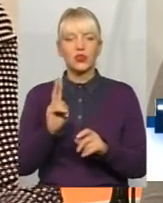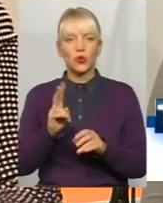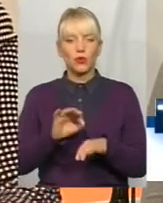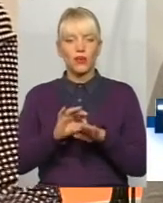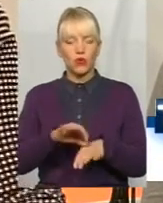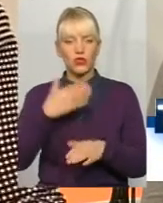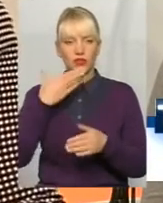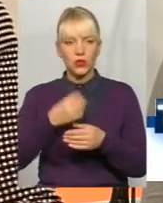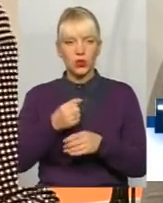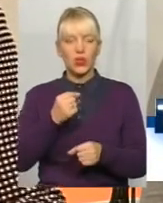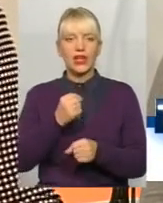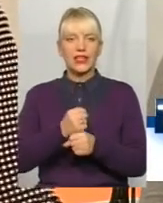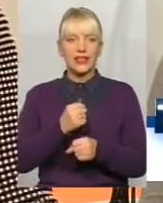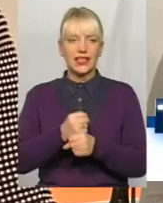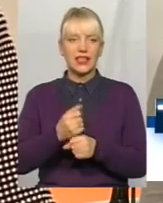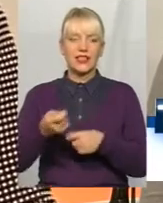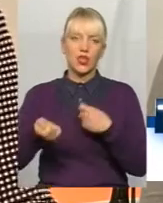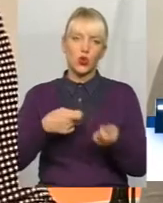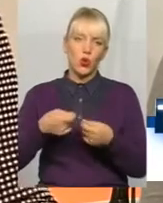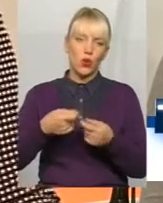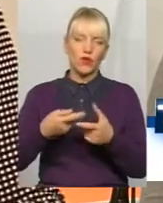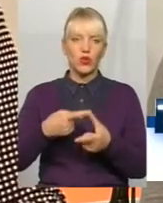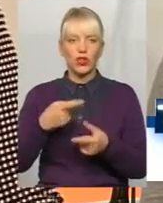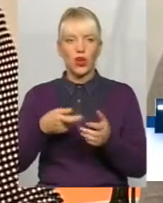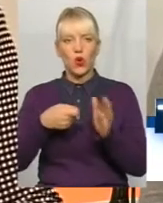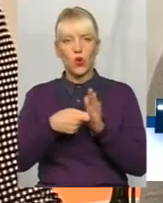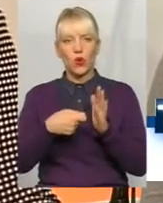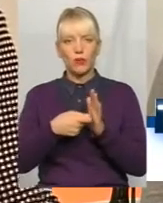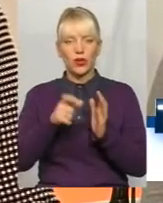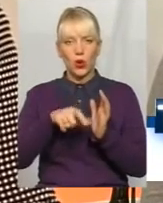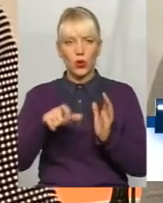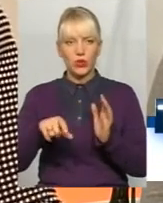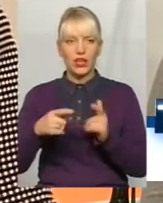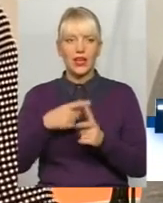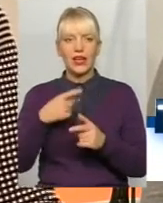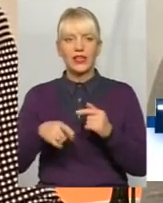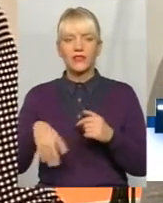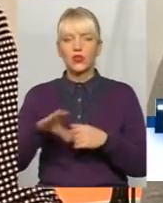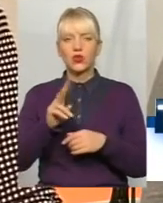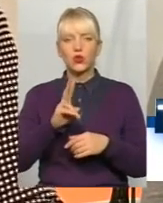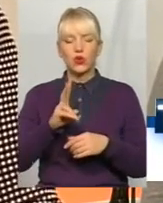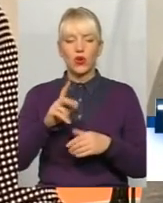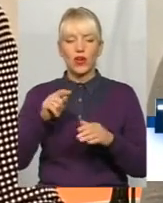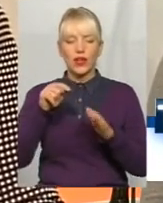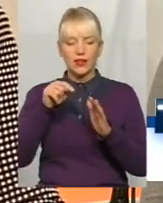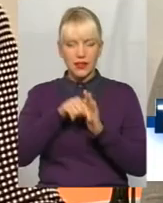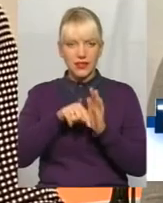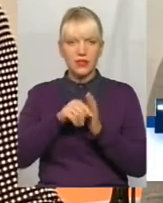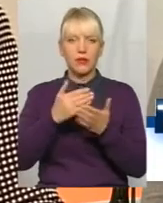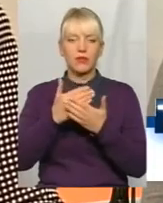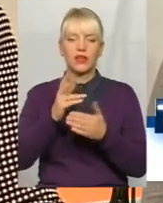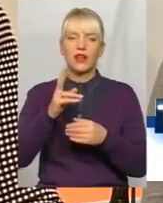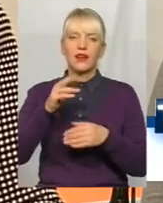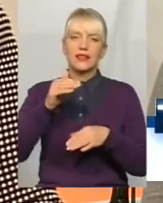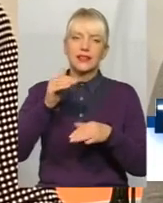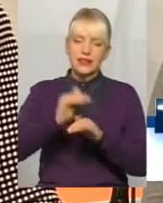діяльність торгову чи кормять людей, чи все, що касається дітей і так далі,